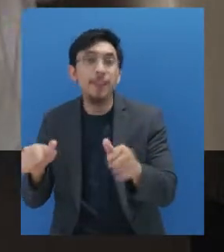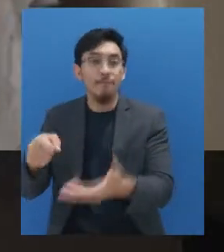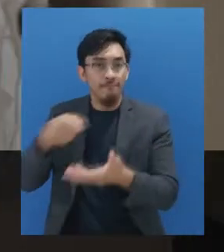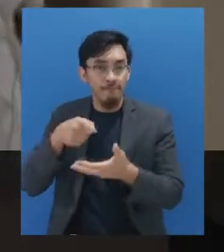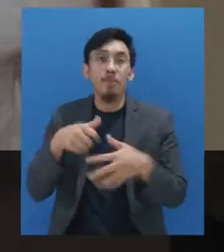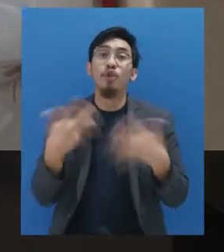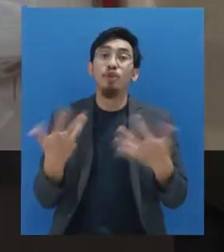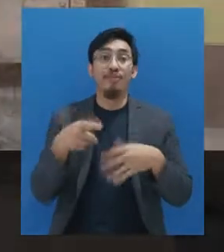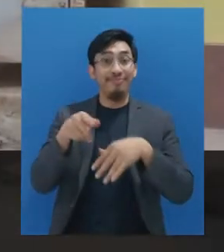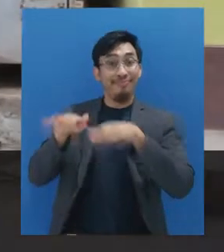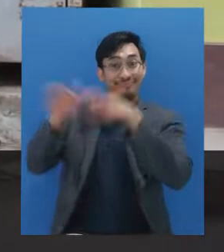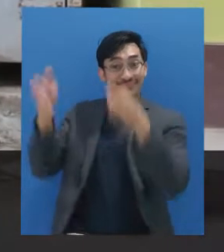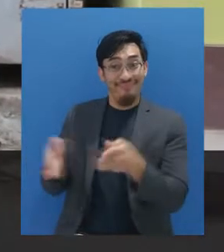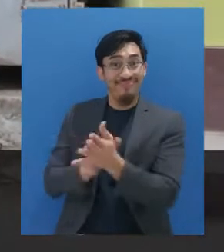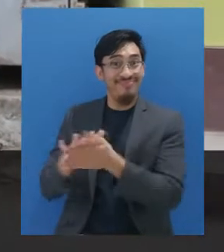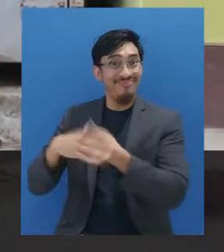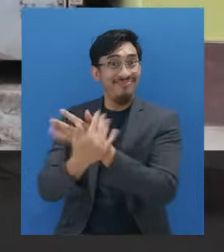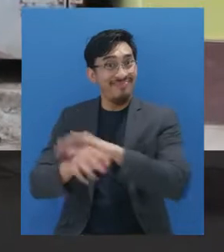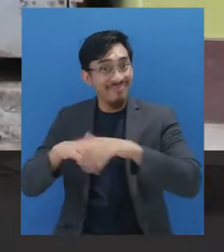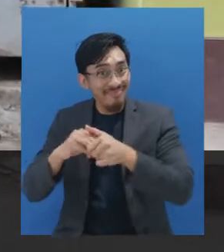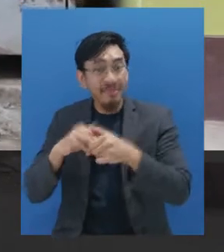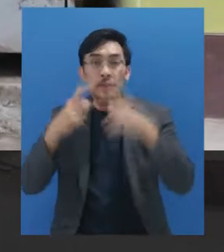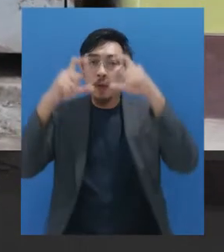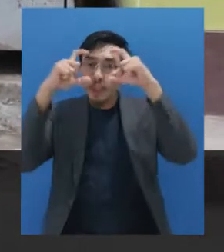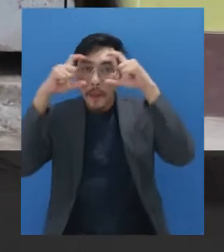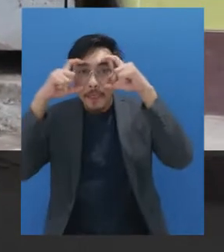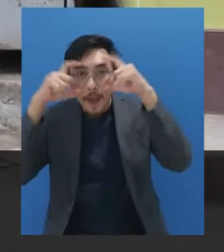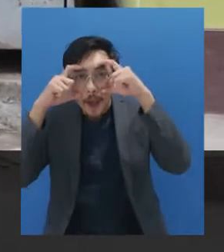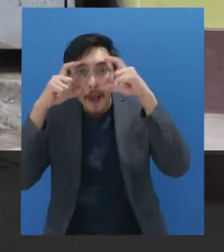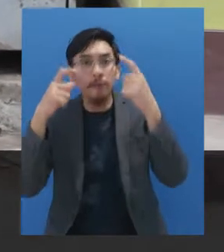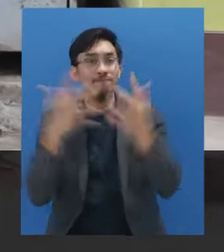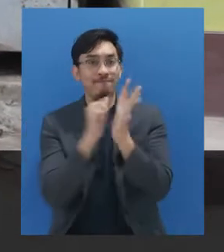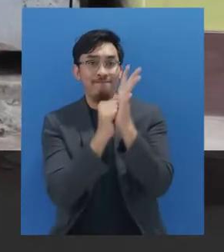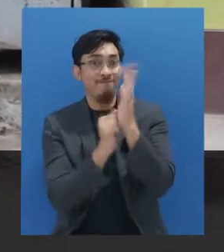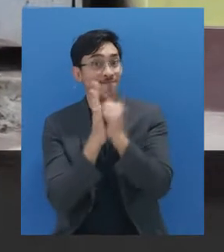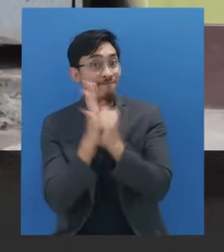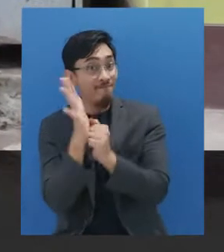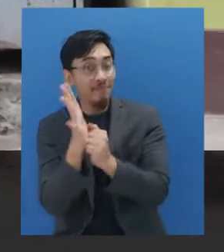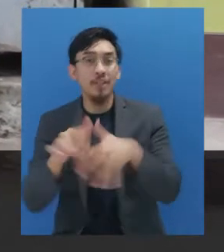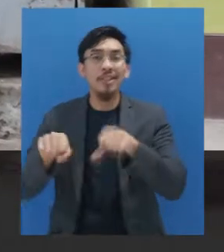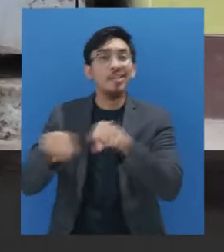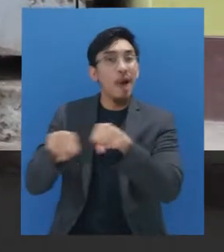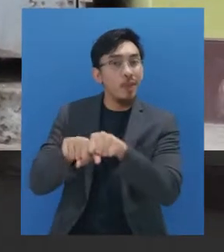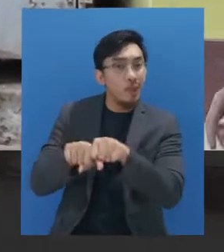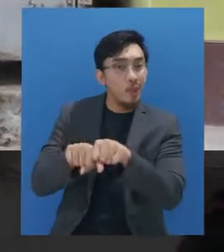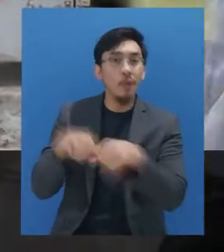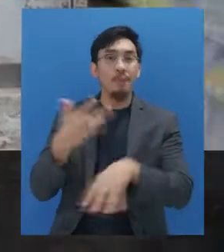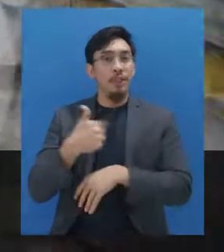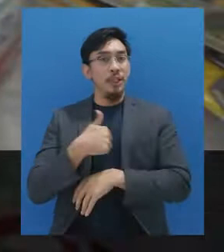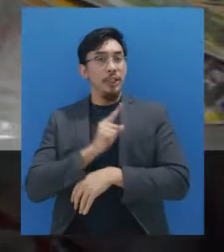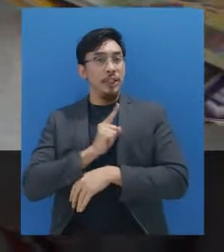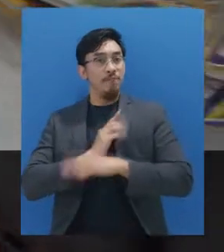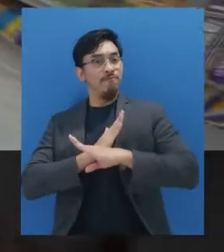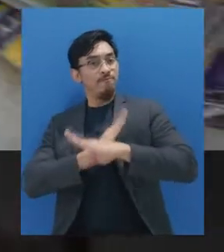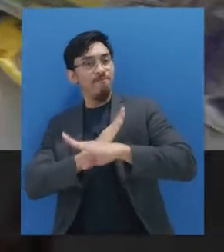alat kebersihan, terus yang kedua kami dibantu juga tempat cuci tangan, kacamata, kaos tangan, dan